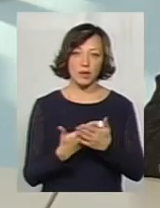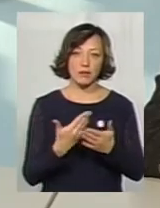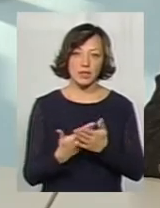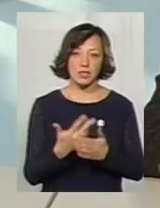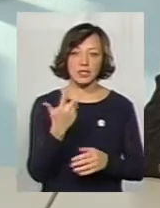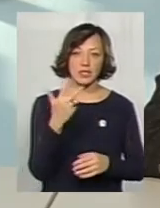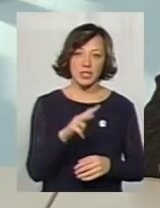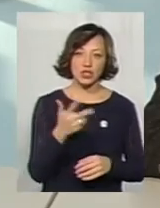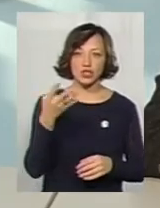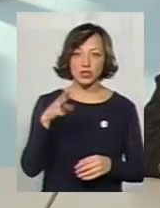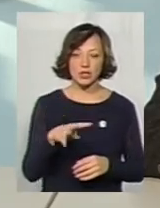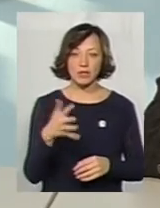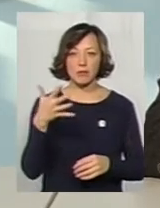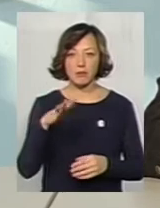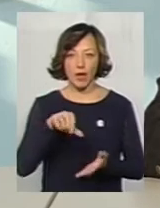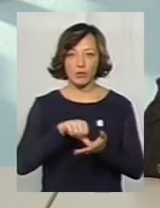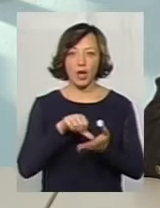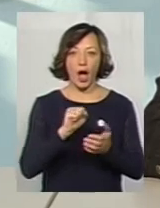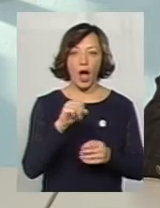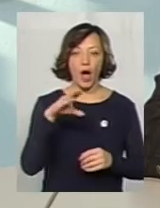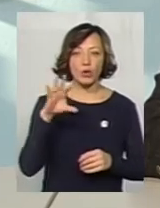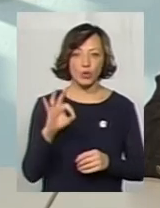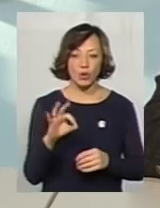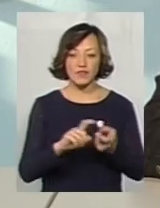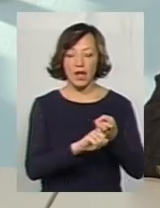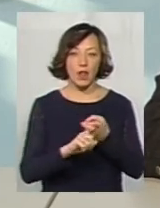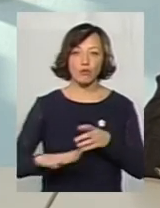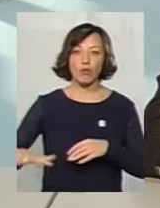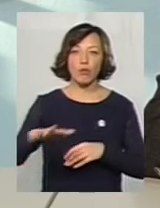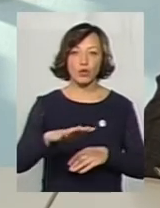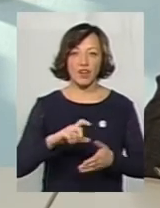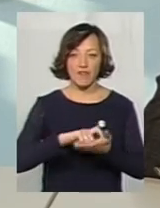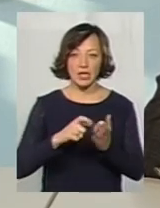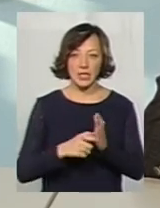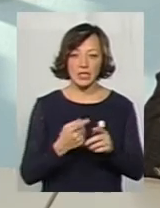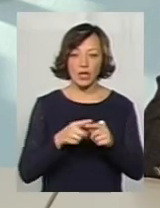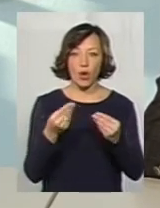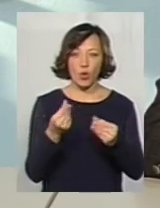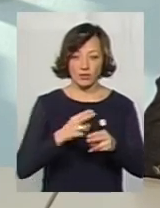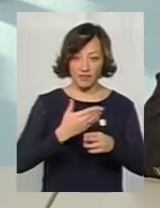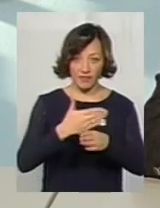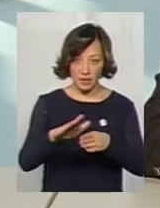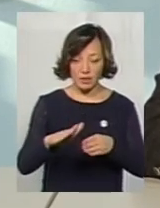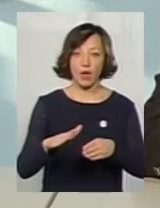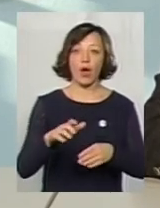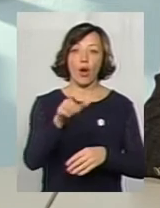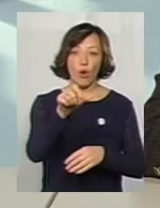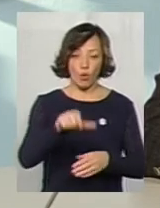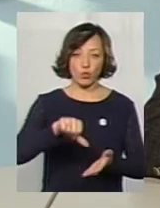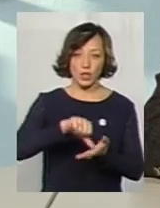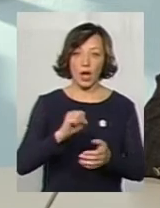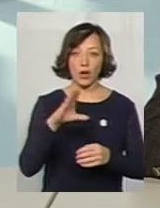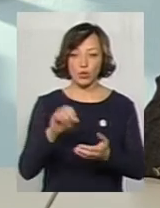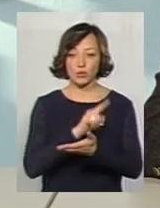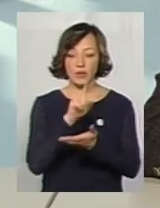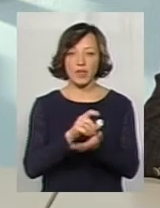3-4, можливо, 5 атошників, тому що там в залежності від площі квартири це грошова компенсація, на яку учасник АТО буде